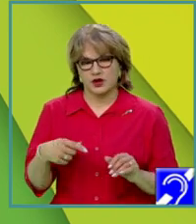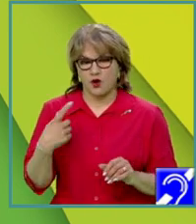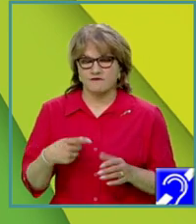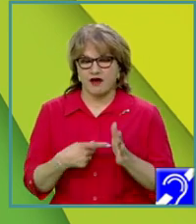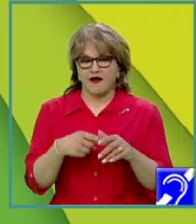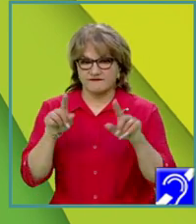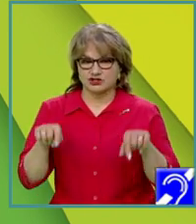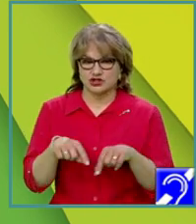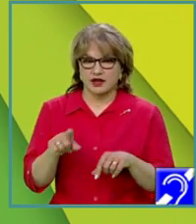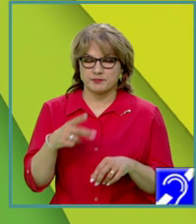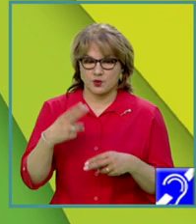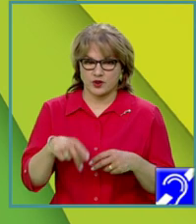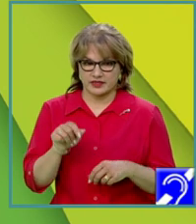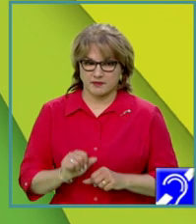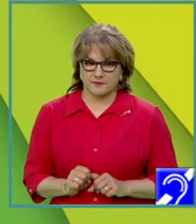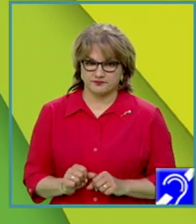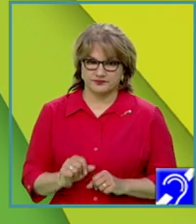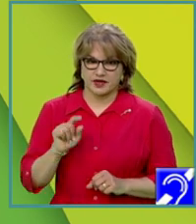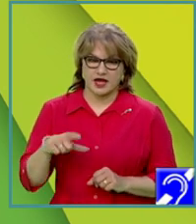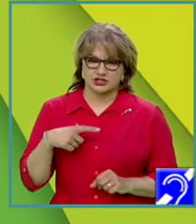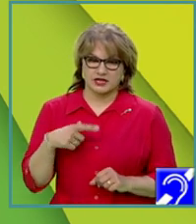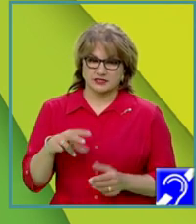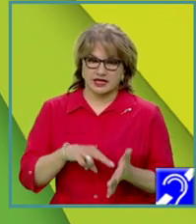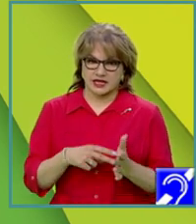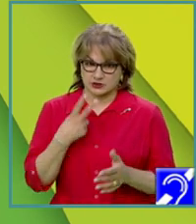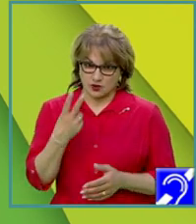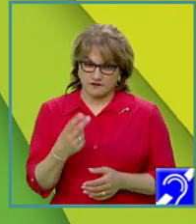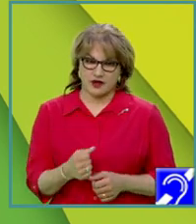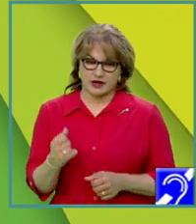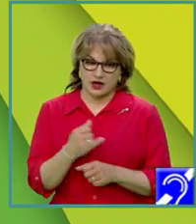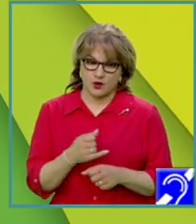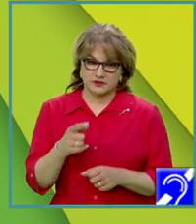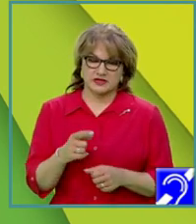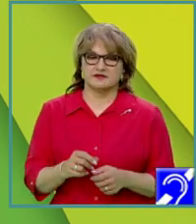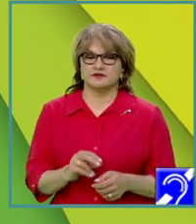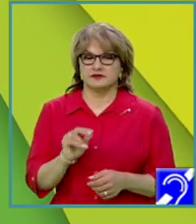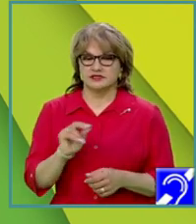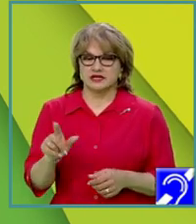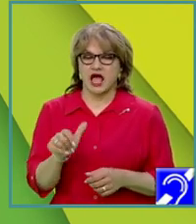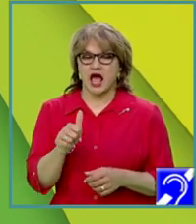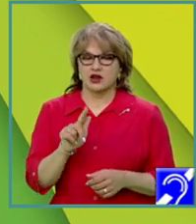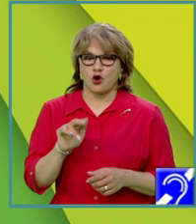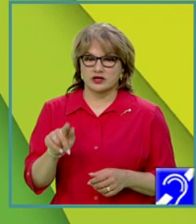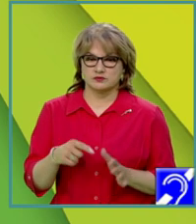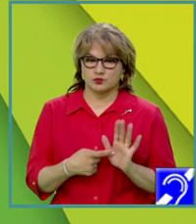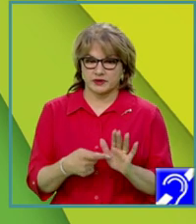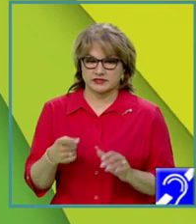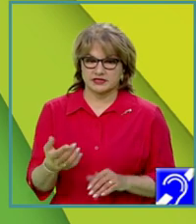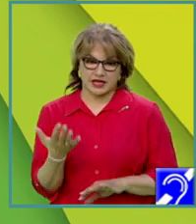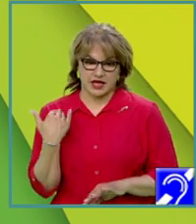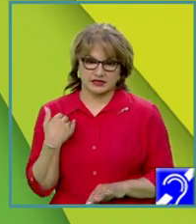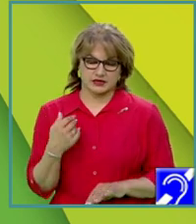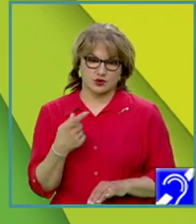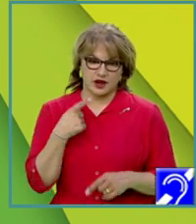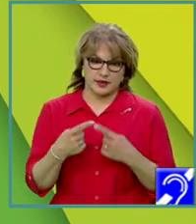dintre ele. Aici avem rezolvarea. Se observă transcrierea algoritmului prezentat anterior